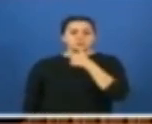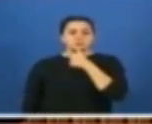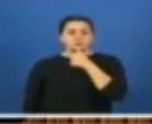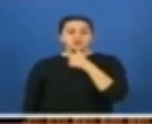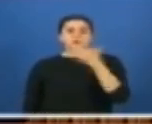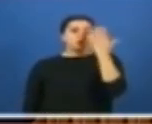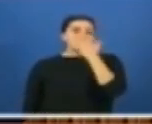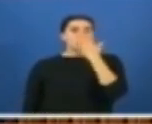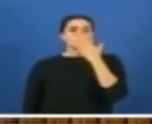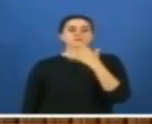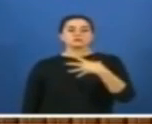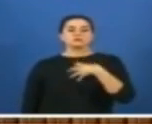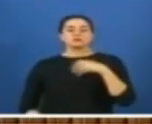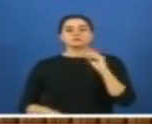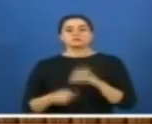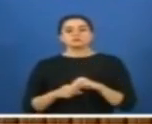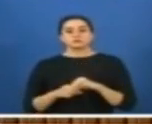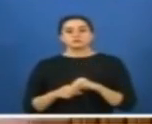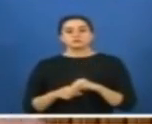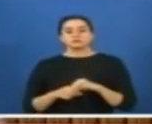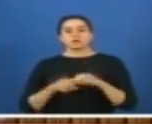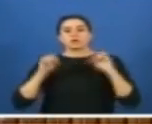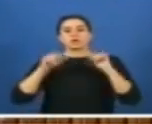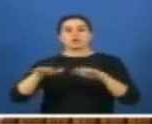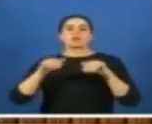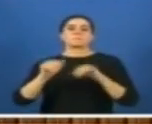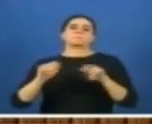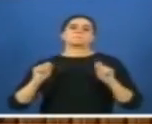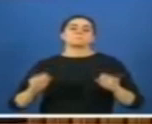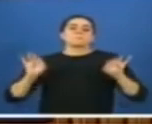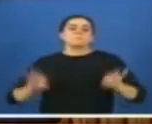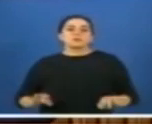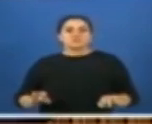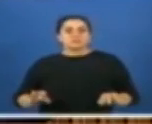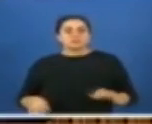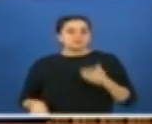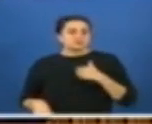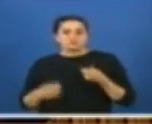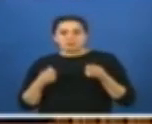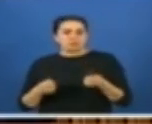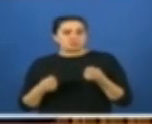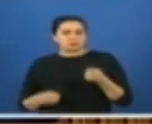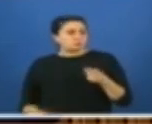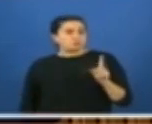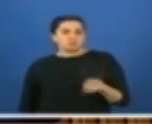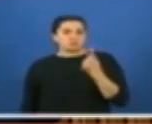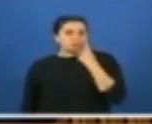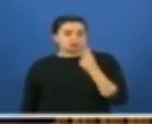okullarına sahip çıkmak için eylem yapıyorlar. Bu da bizim eğitim sistemimizde bir ilk.